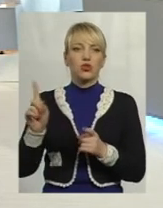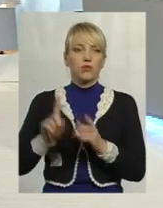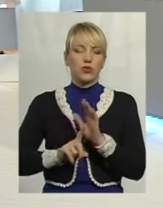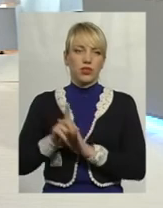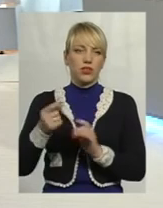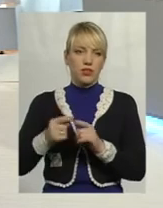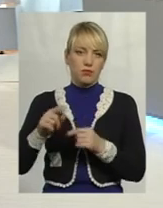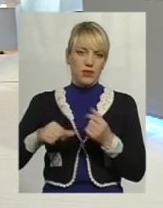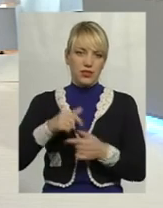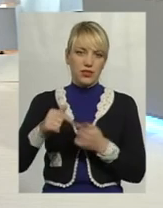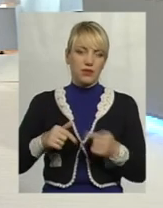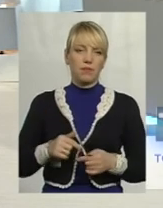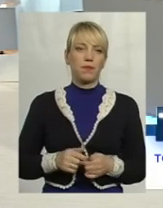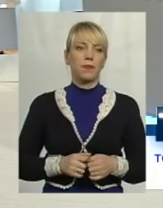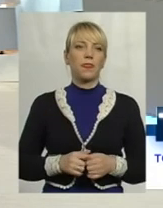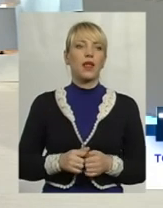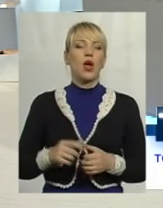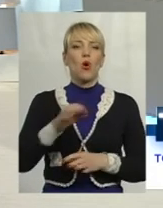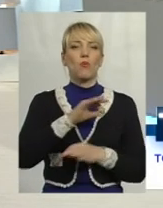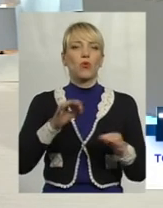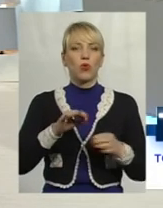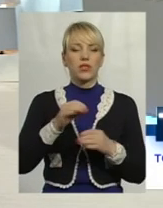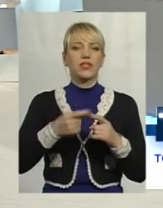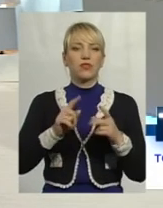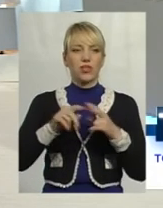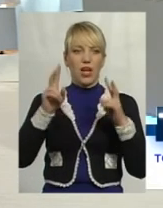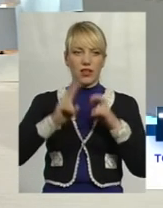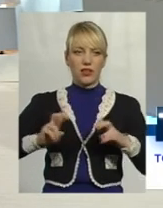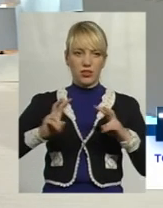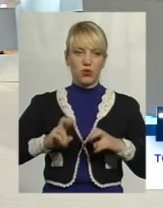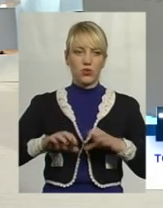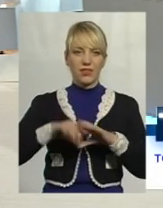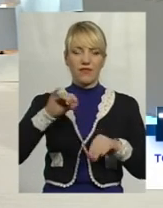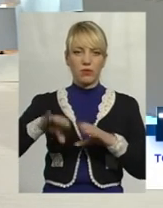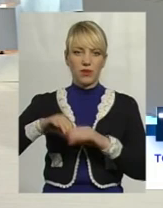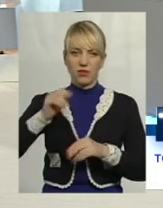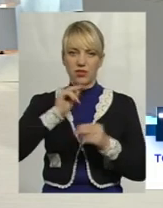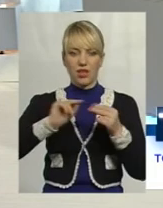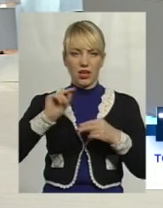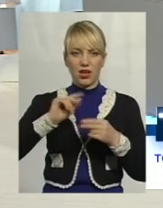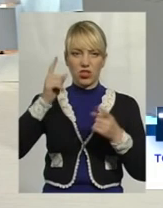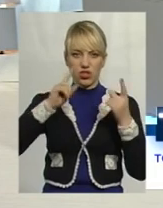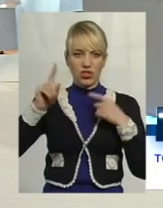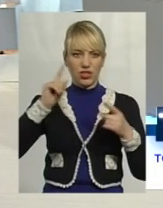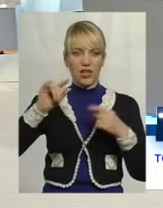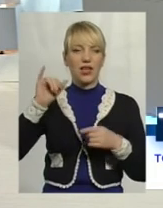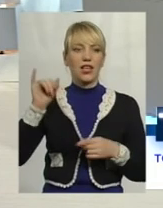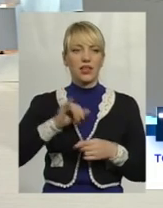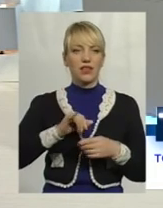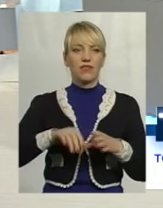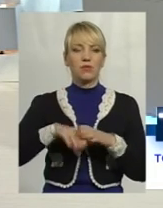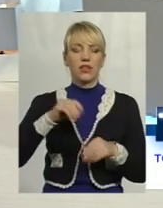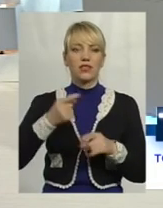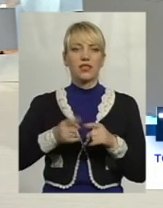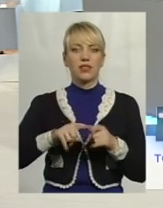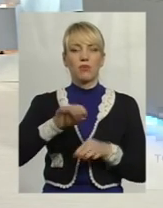власну справу? Звісно, проекти ідеї аналізуються. Відбираються найкращі ідеї і відбираються